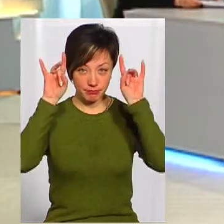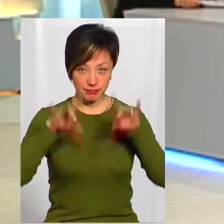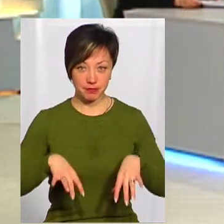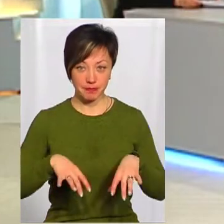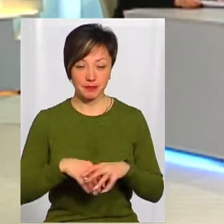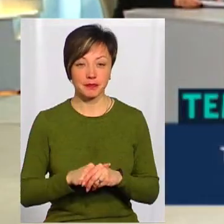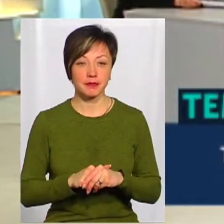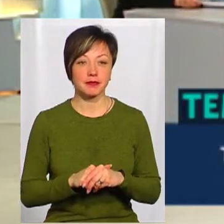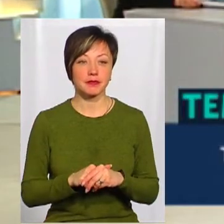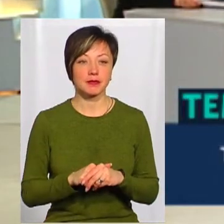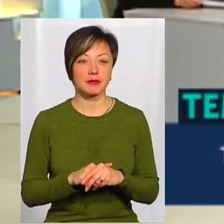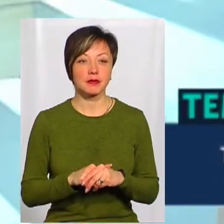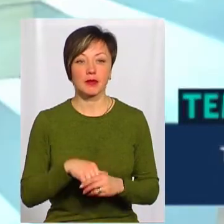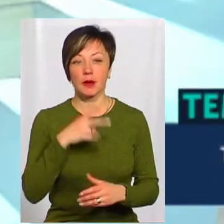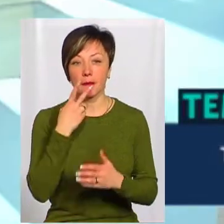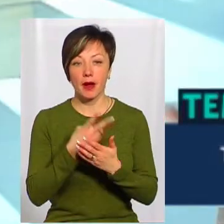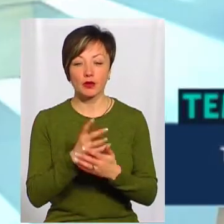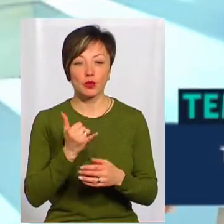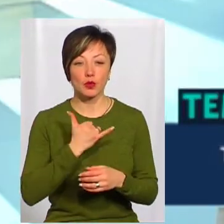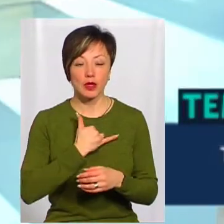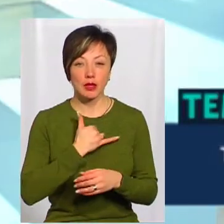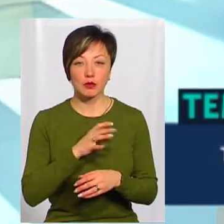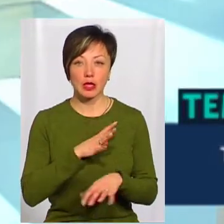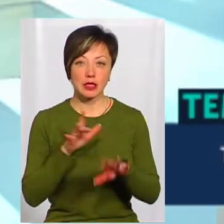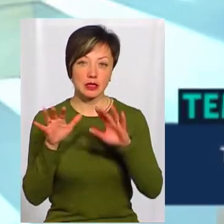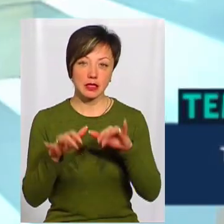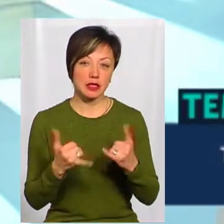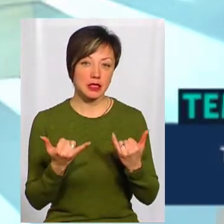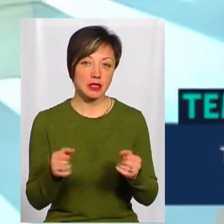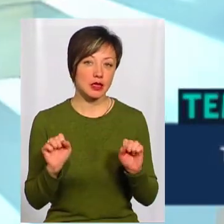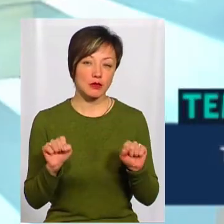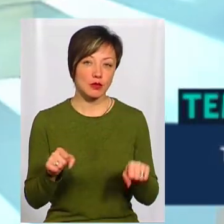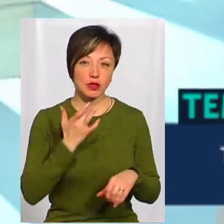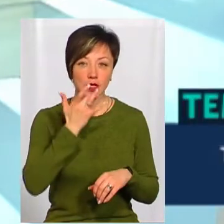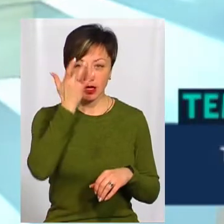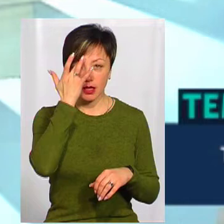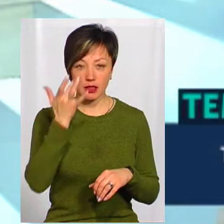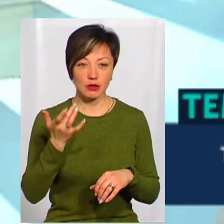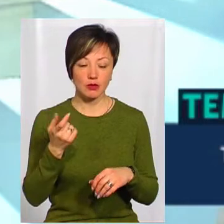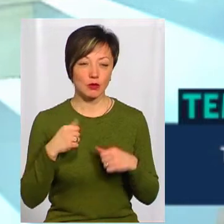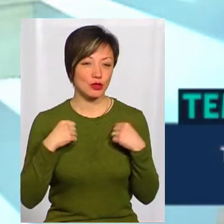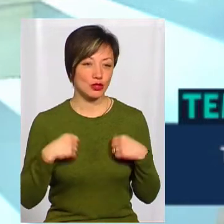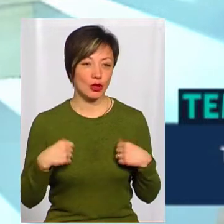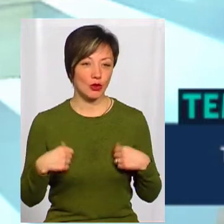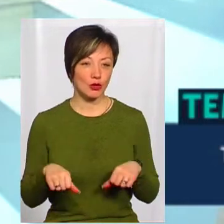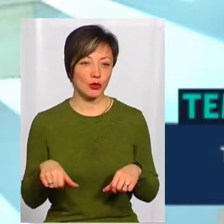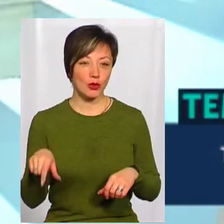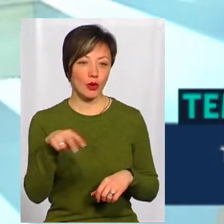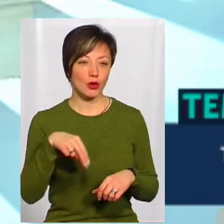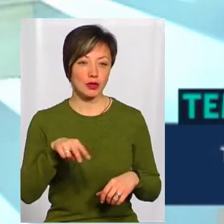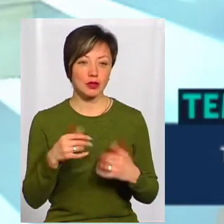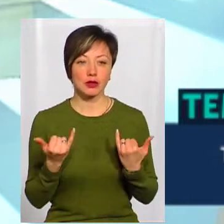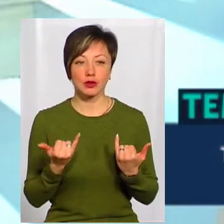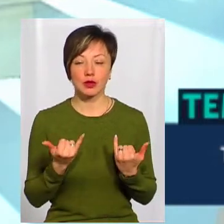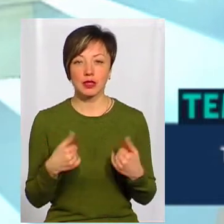сніг на голову, з того, ні з сього. Ми бачимо, що в нас, де були сніги, там зараз можна літом, щоб в піджаку ходити. Тобто,